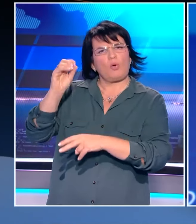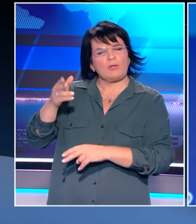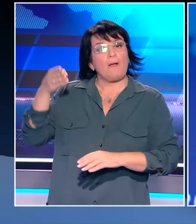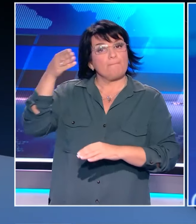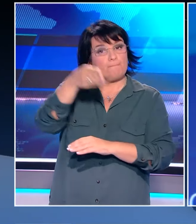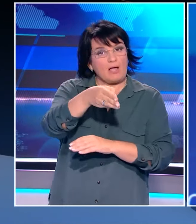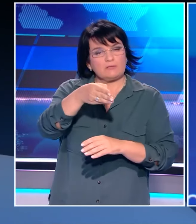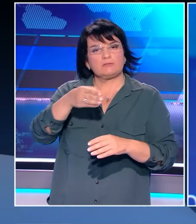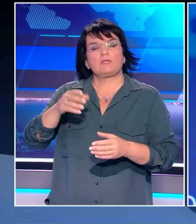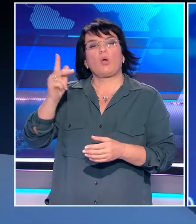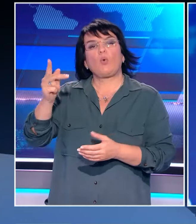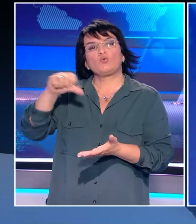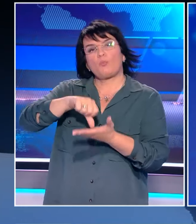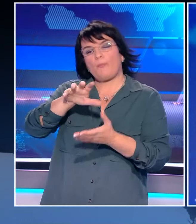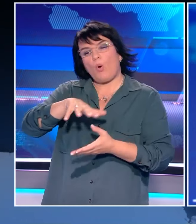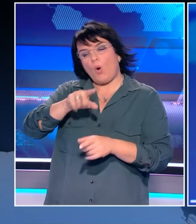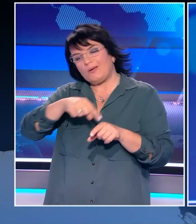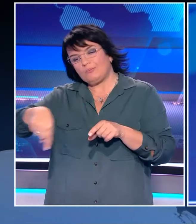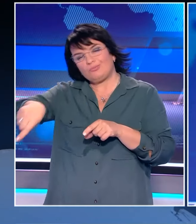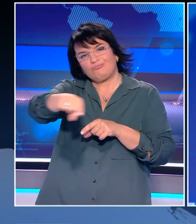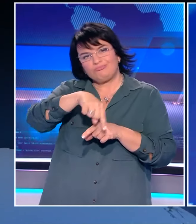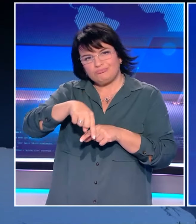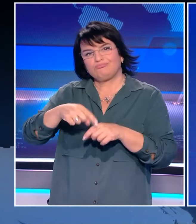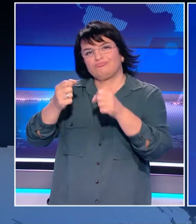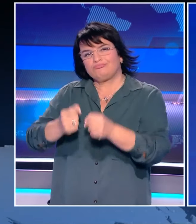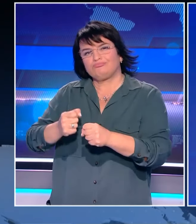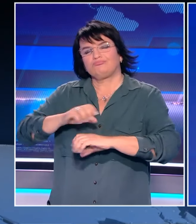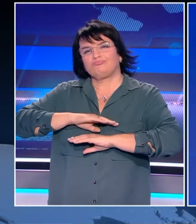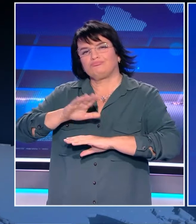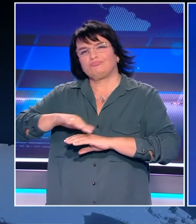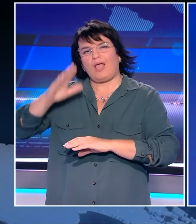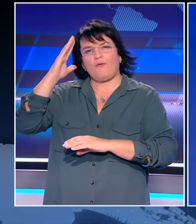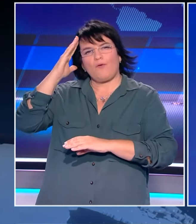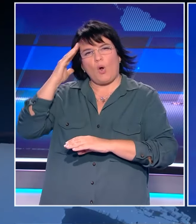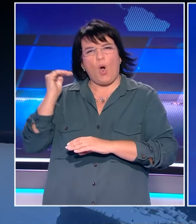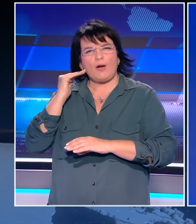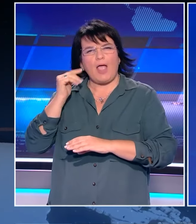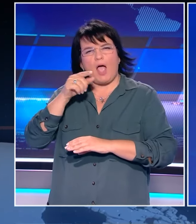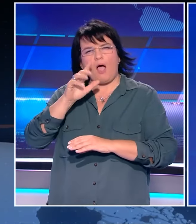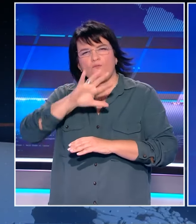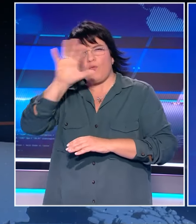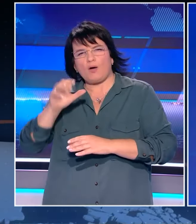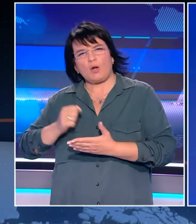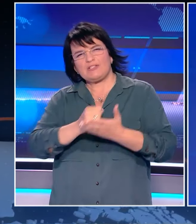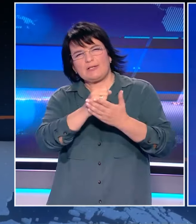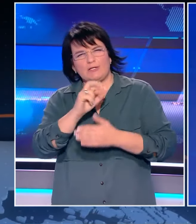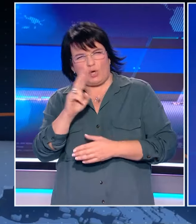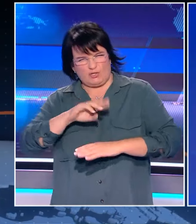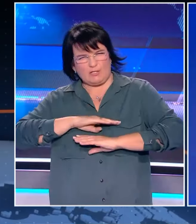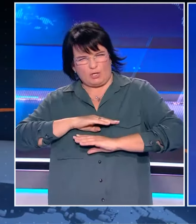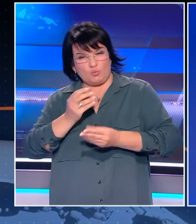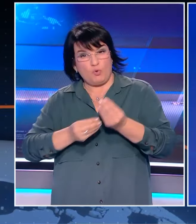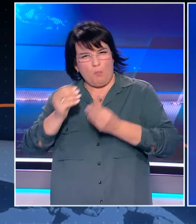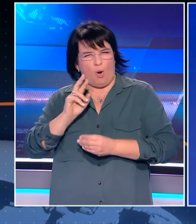μέσα και γύρω από το Κούρσκ, καθώς εκεί συγκεντρώνονται δυνάμεις της Βόρειας Κορέας για να στηρίξουν τους Ρώσους στρατιώτες. Η